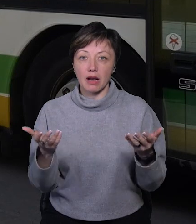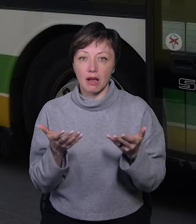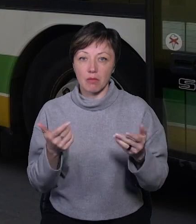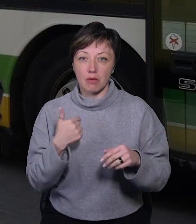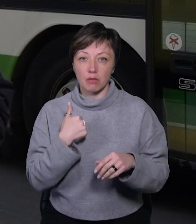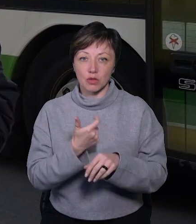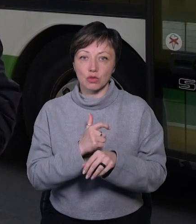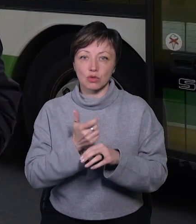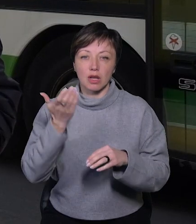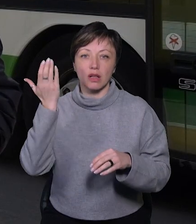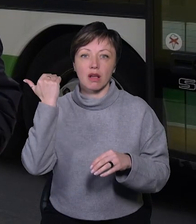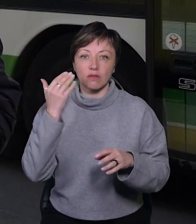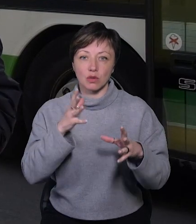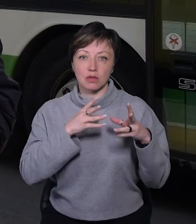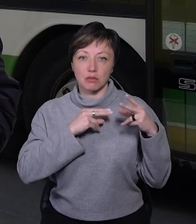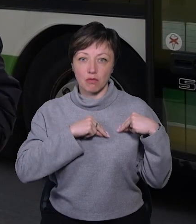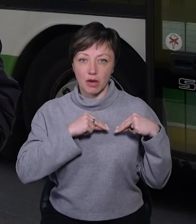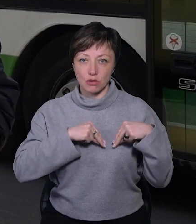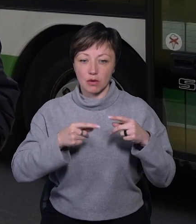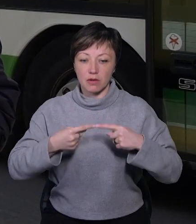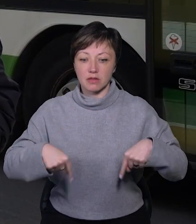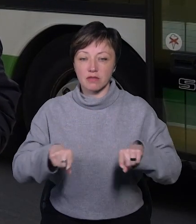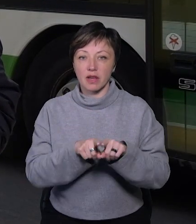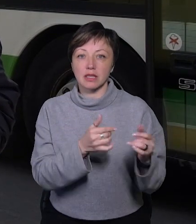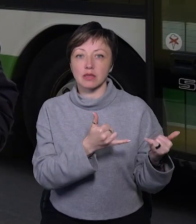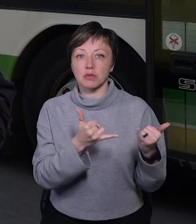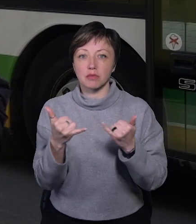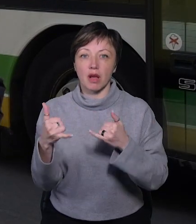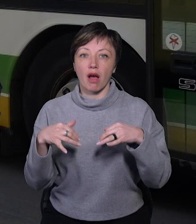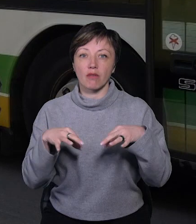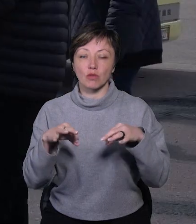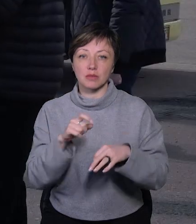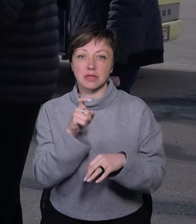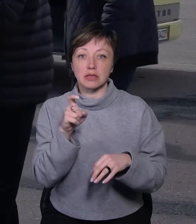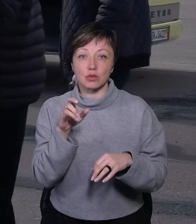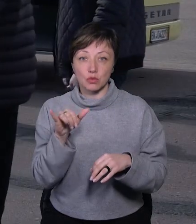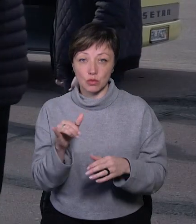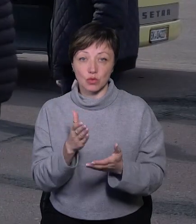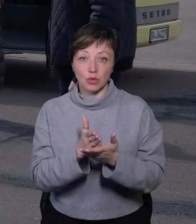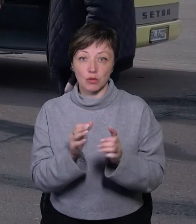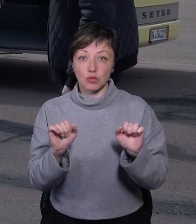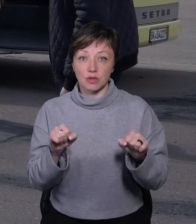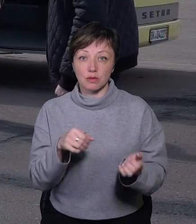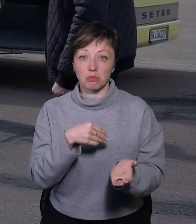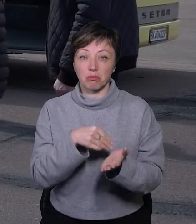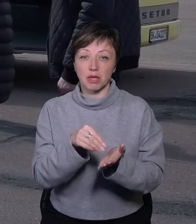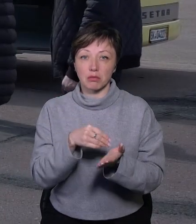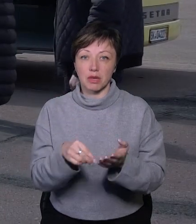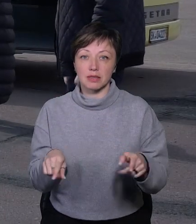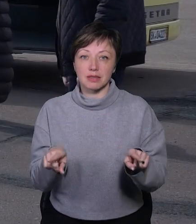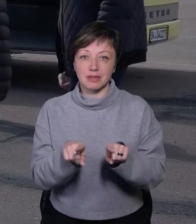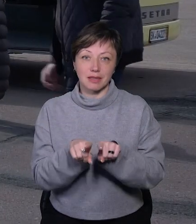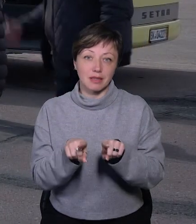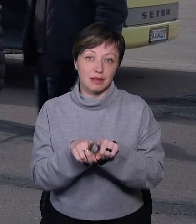якими ми дуже давно вже співпрацюємо в сфері забезпечення автомобільної збройної сили України, що є можливість придбати такі, не